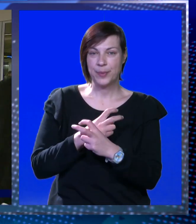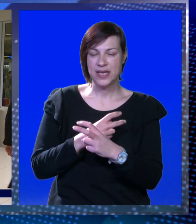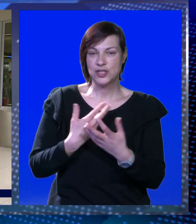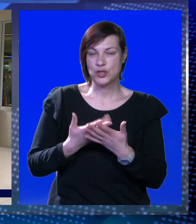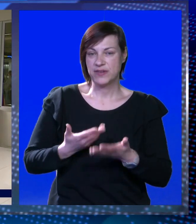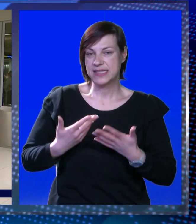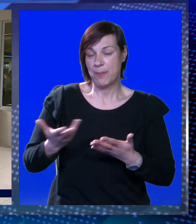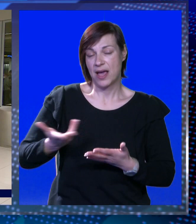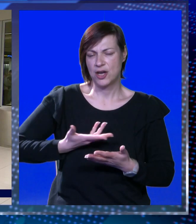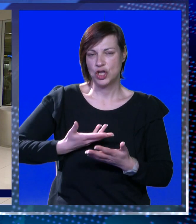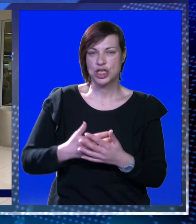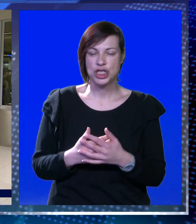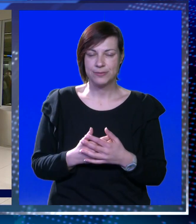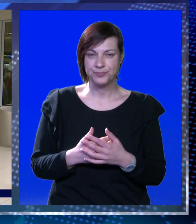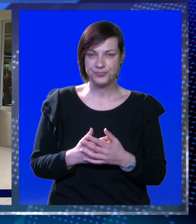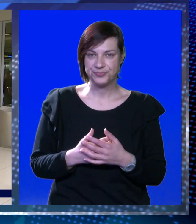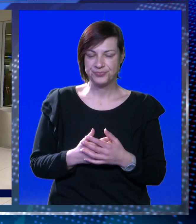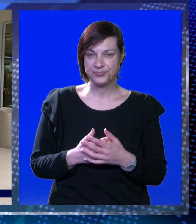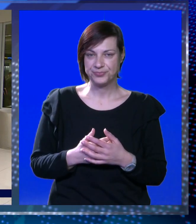toga sam ovdje lagano došao.